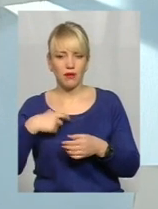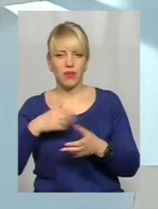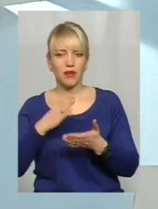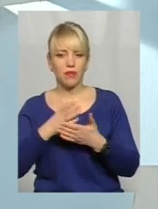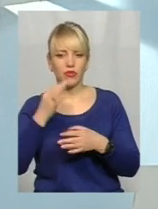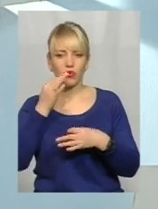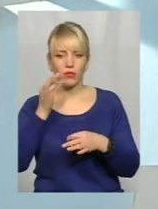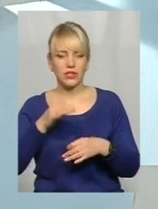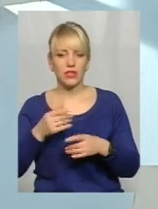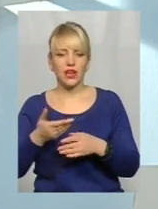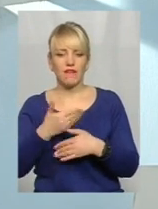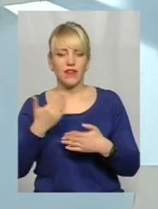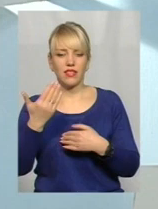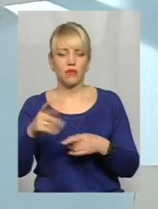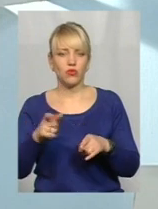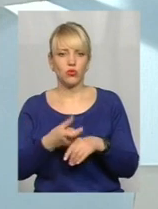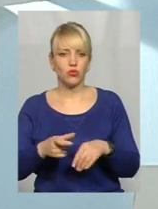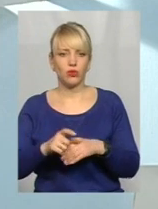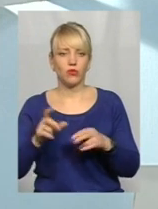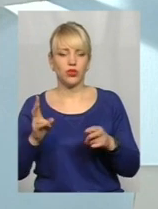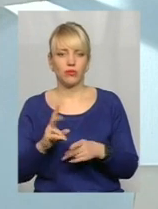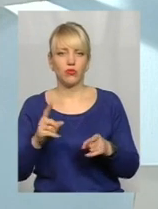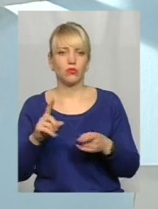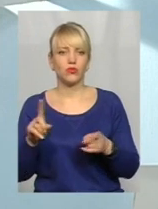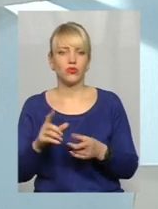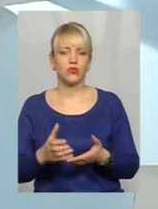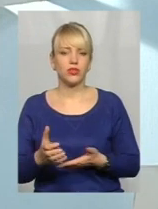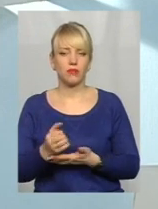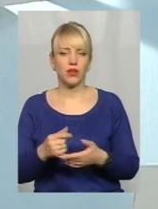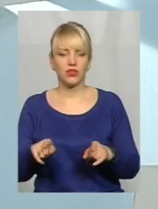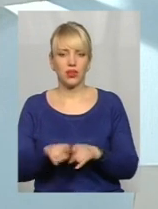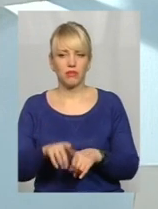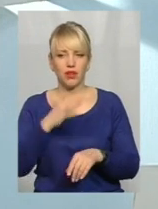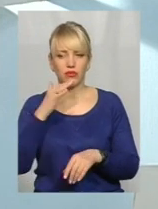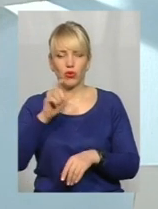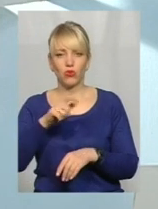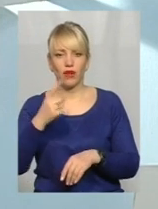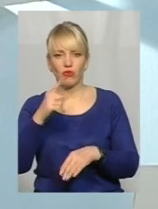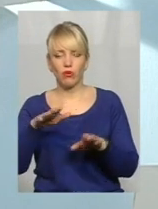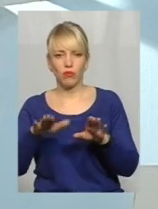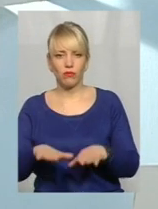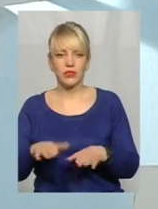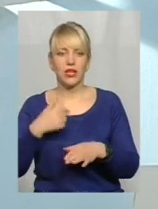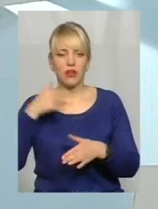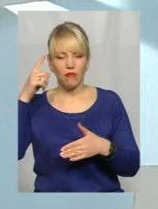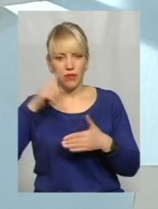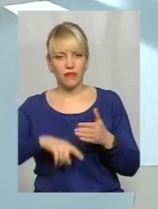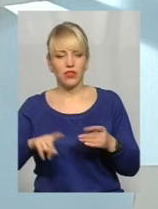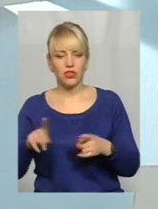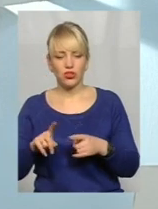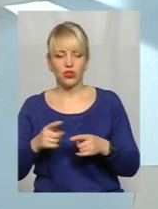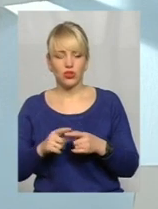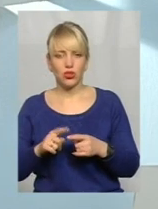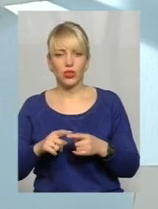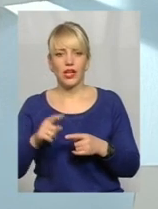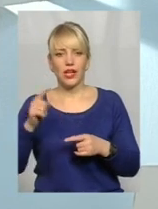компетенції, ви дуже потрібні нам, тому що зібравши таку критичну масу людей в одному місці, я впевнений, що знадуться ідеї і певні